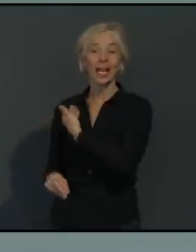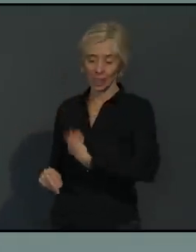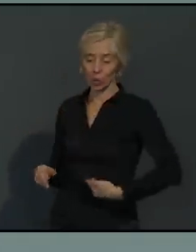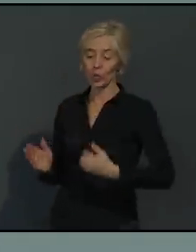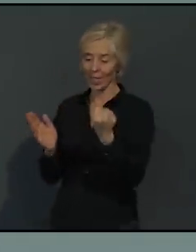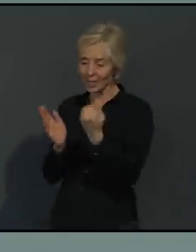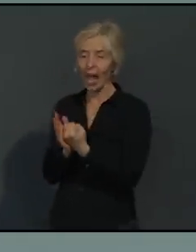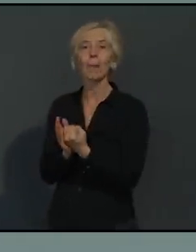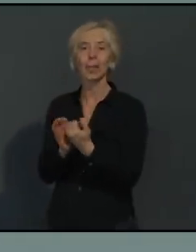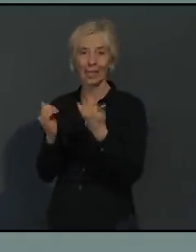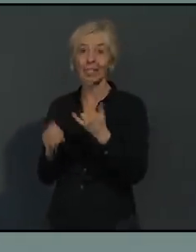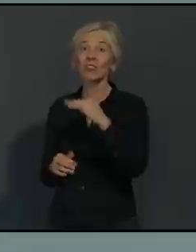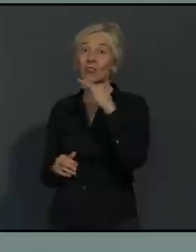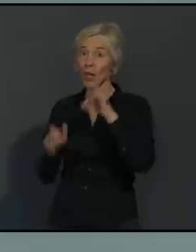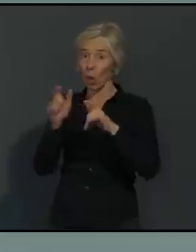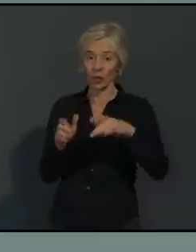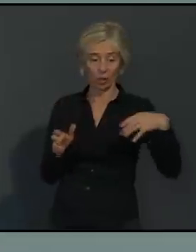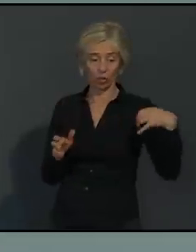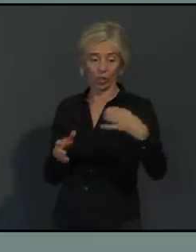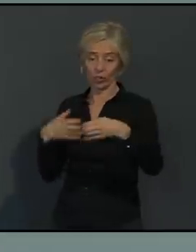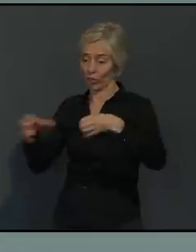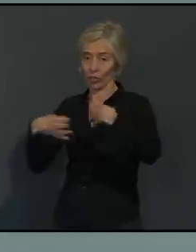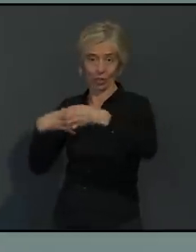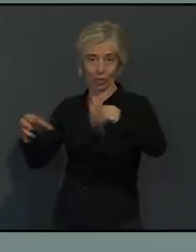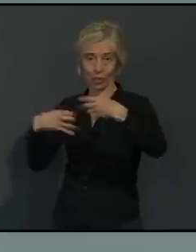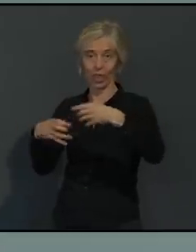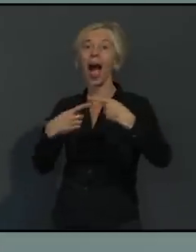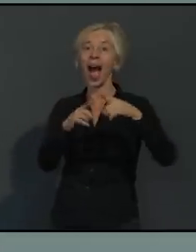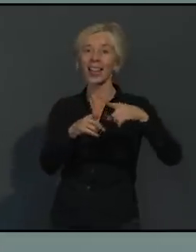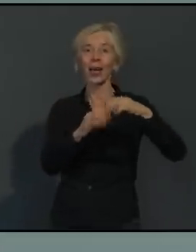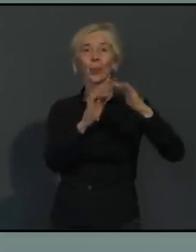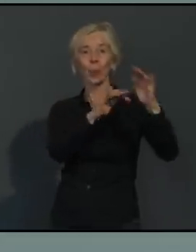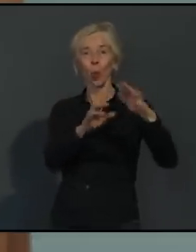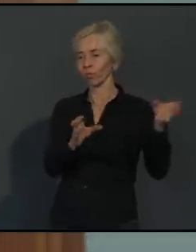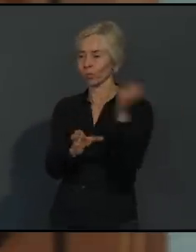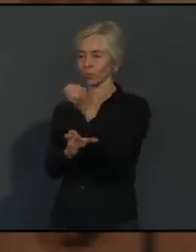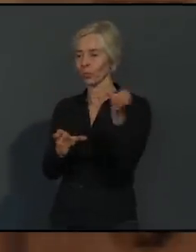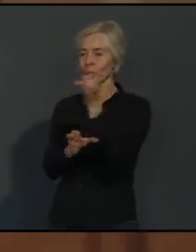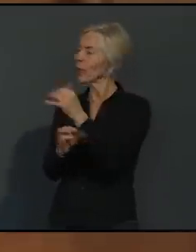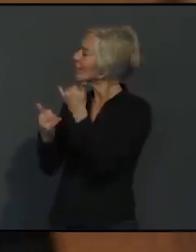haben eine Taskforce eingerichtet, die das Ganze koordiniert. Aber den aktuellen Überblick hat Herr Dr. Wiedmann.